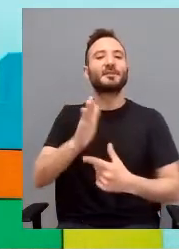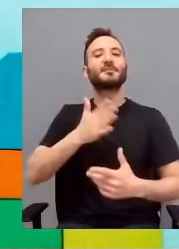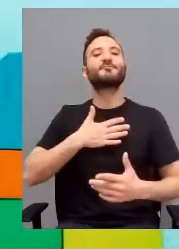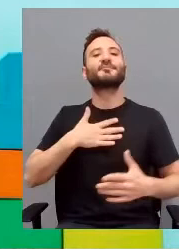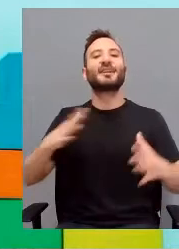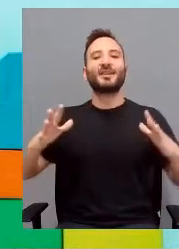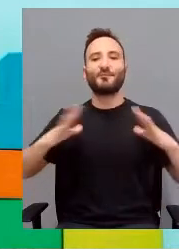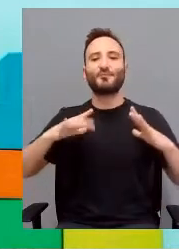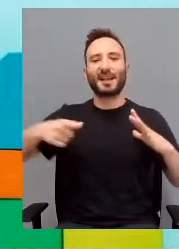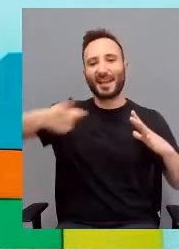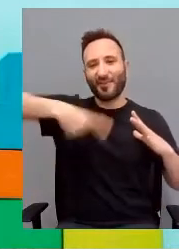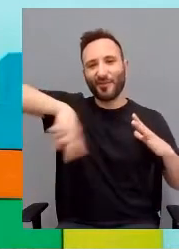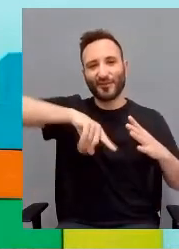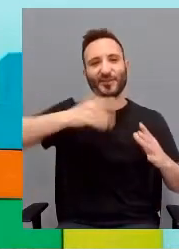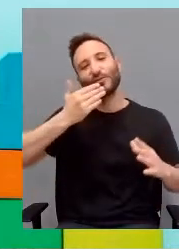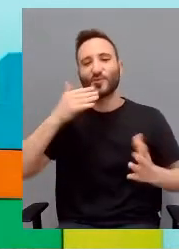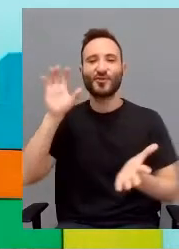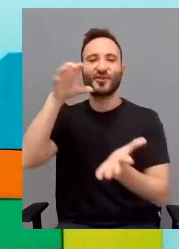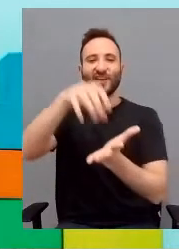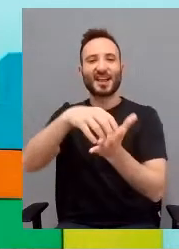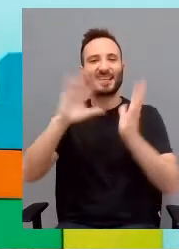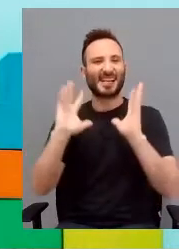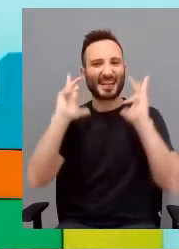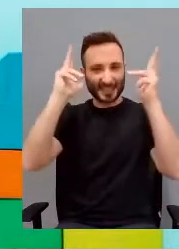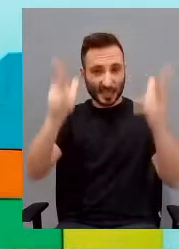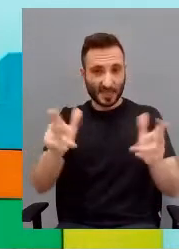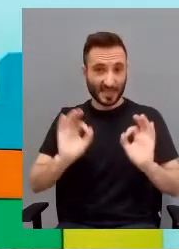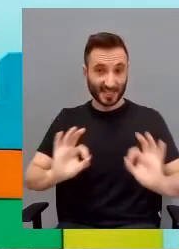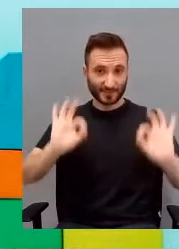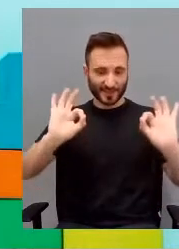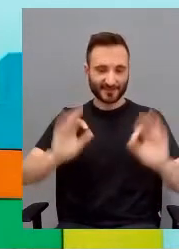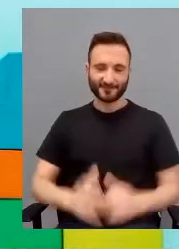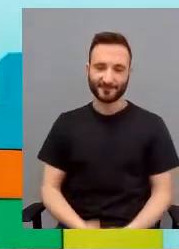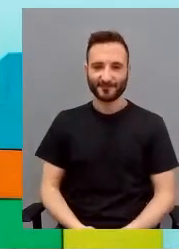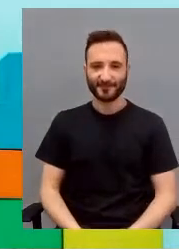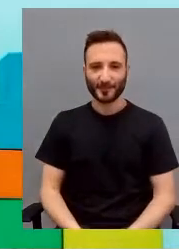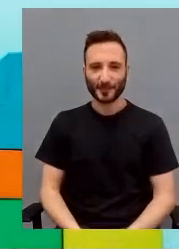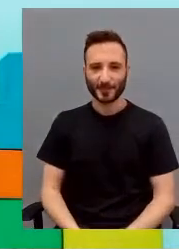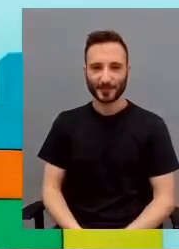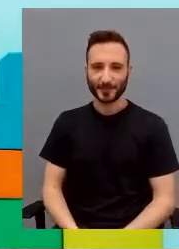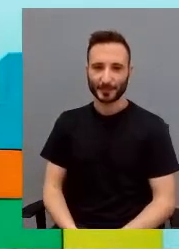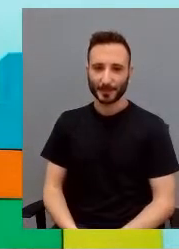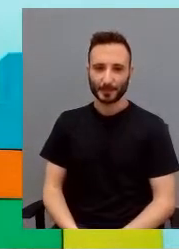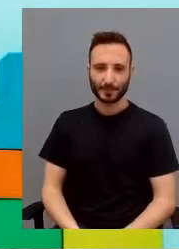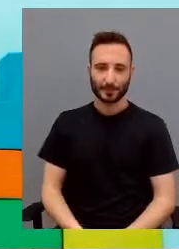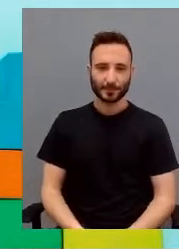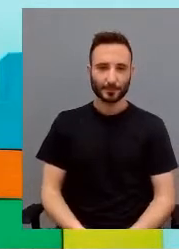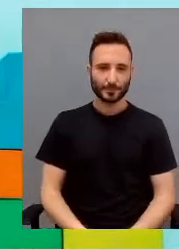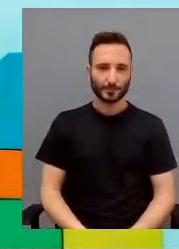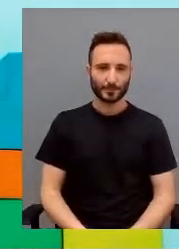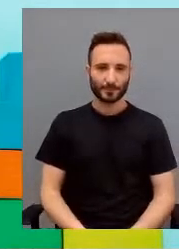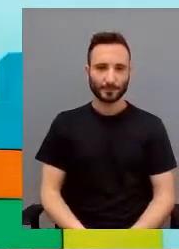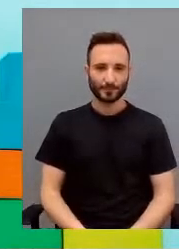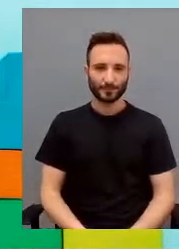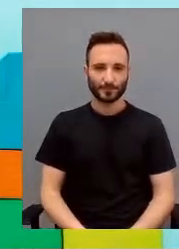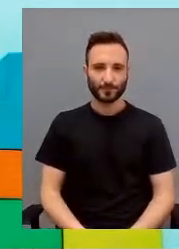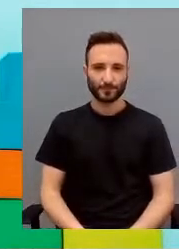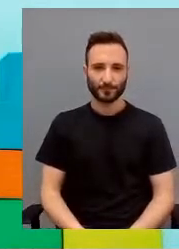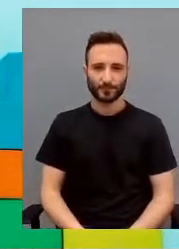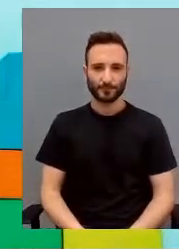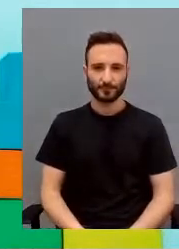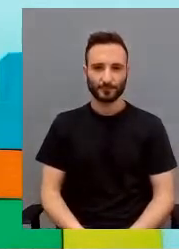come Cascina Rossego purtroppo purtroppo anche queste interrotte per il covid però un'esperienza